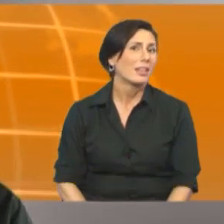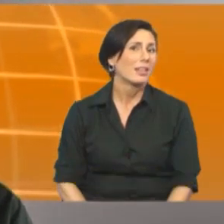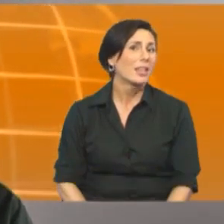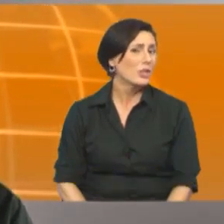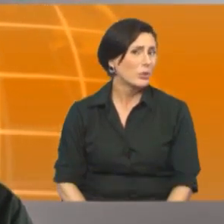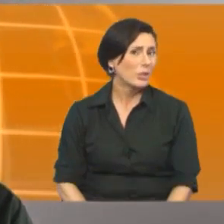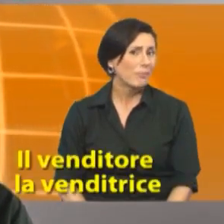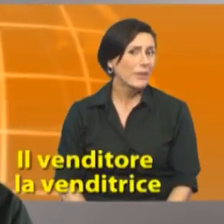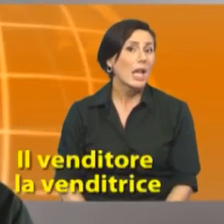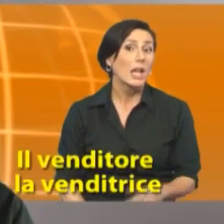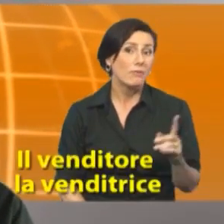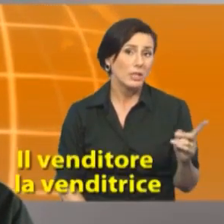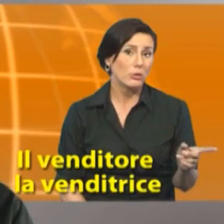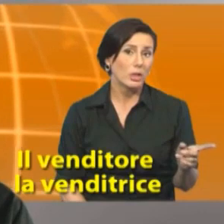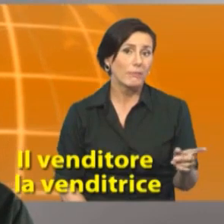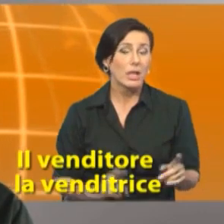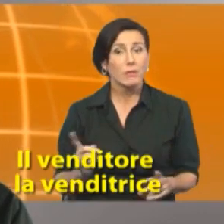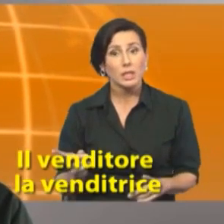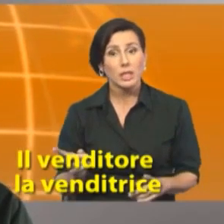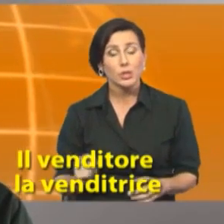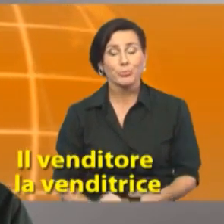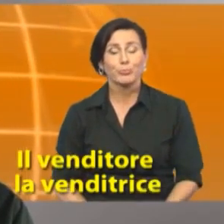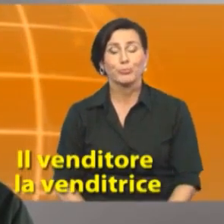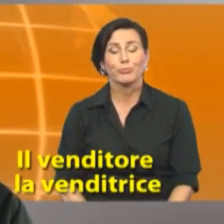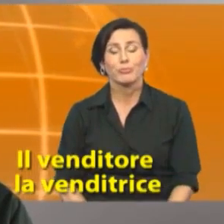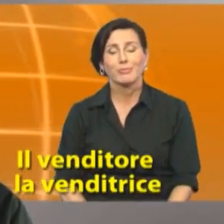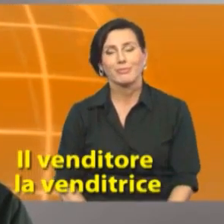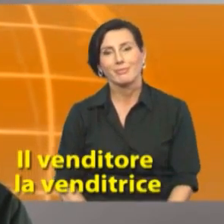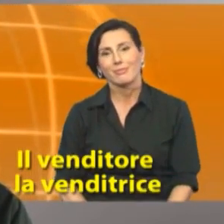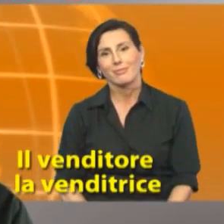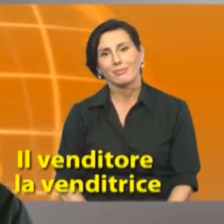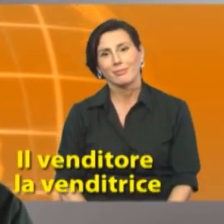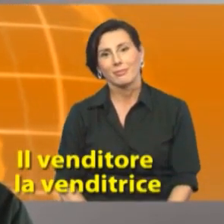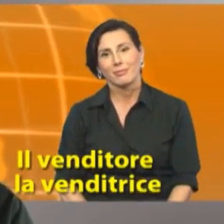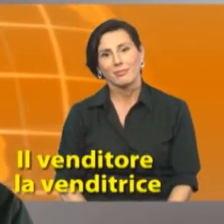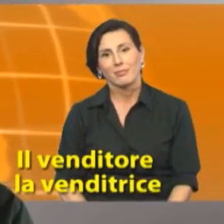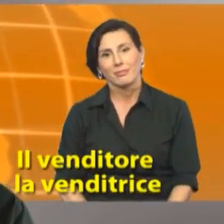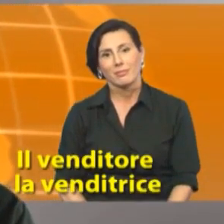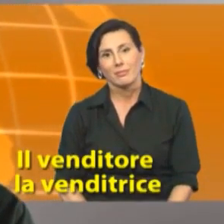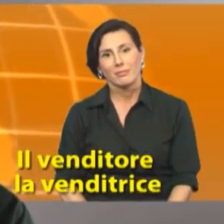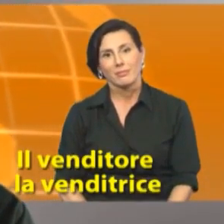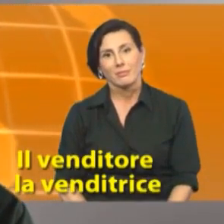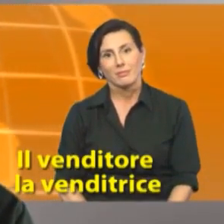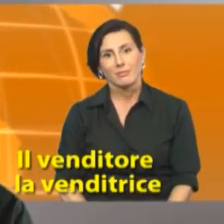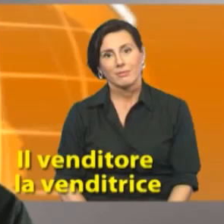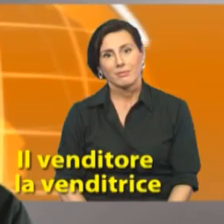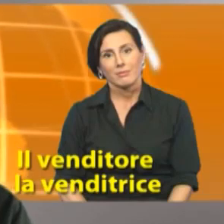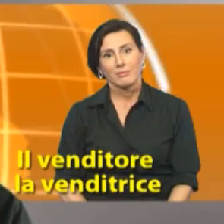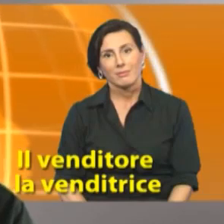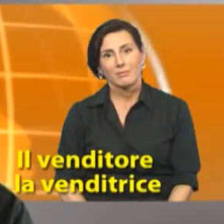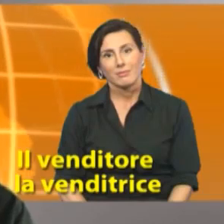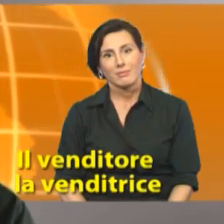chi ci aiuta il venditore la venditrice salesperson